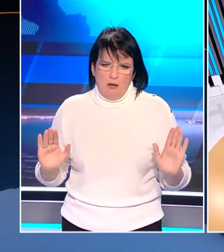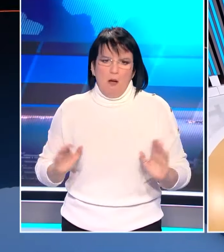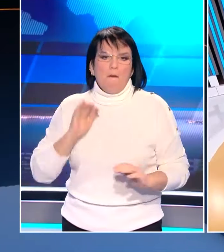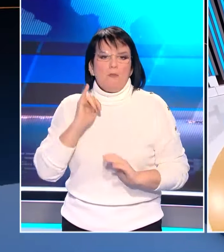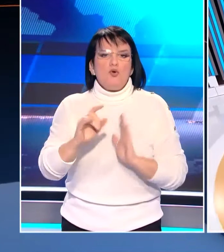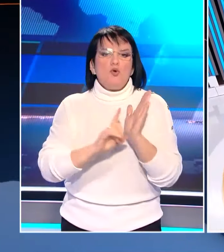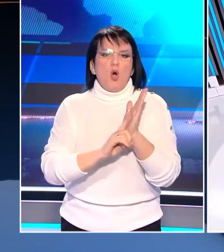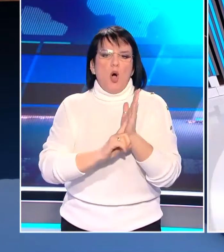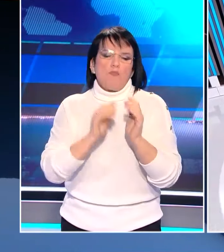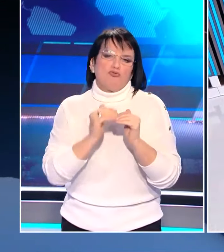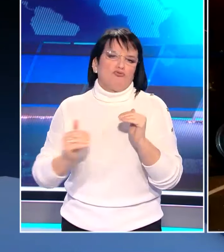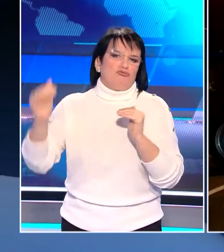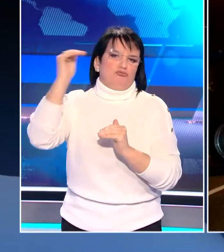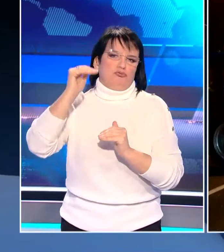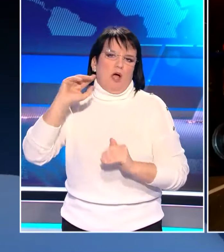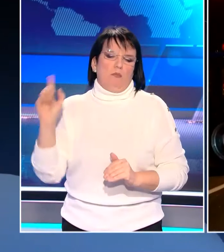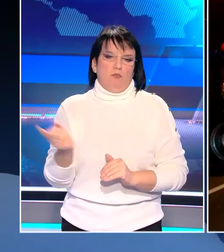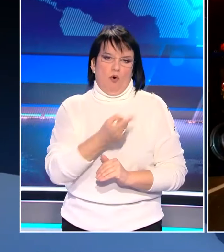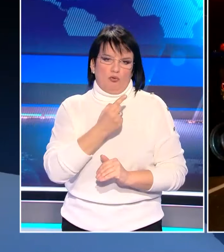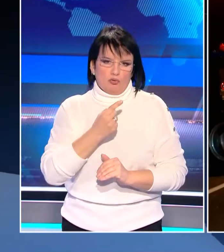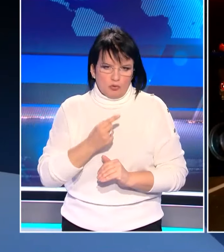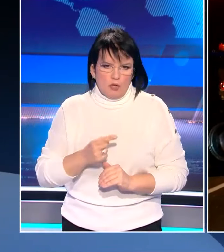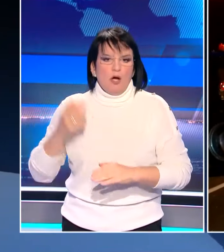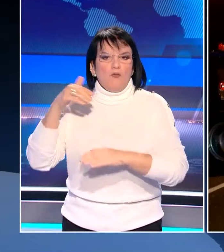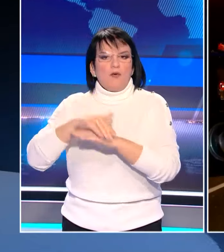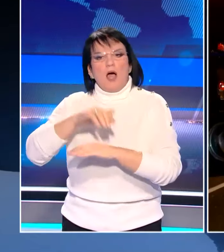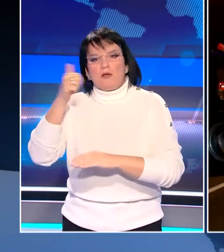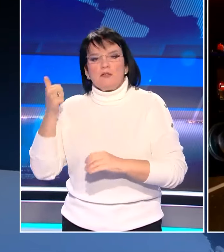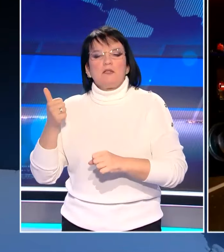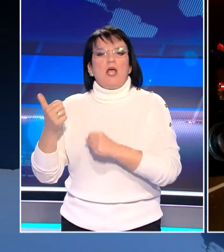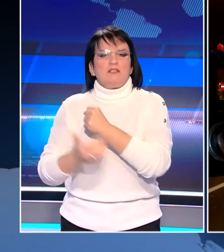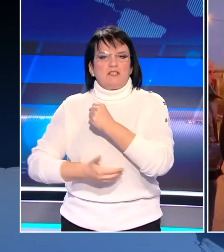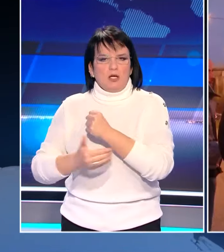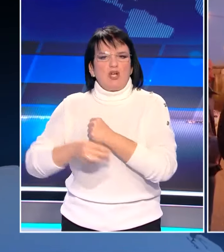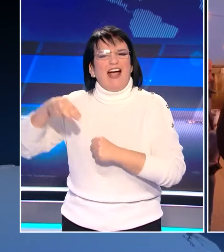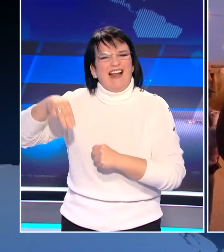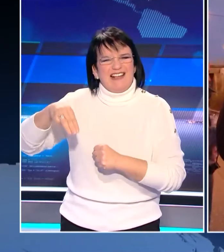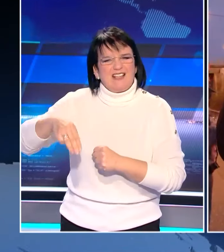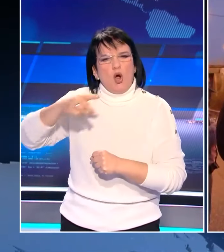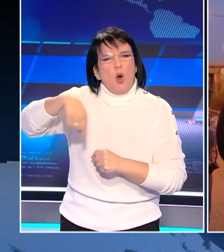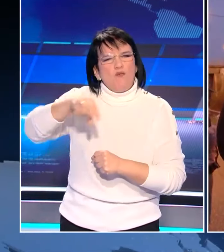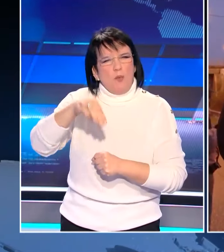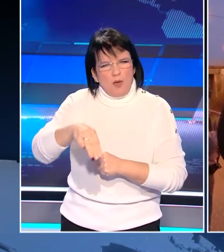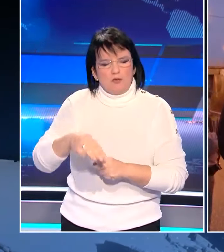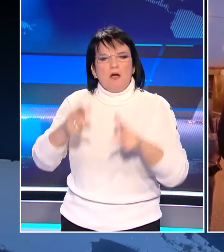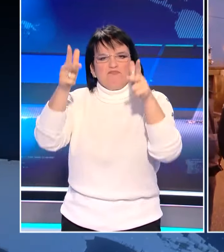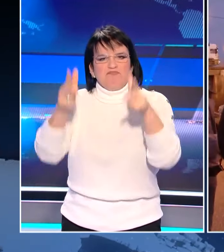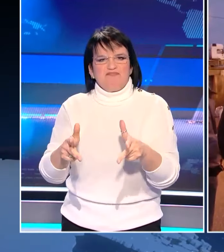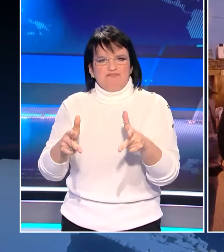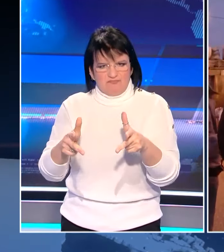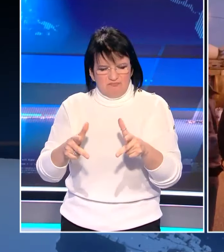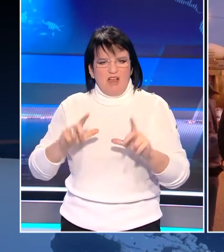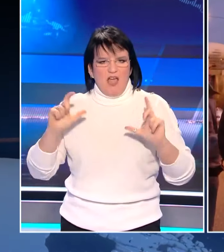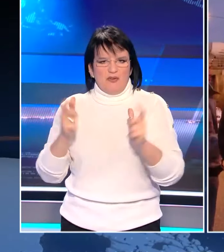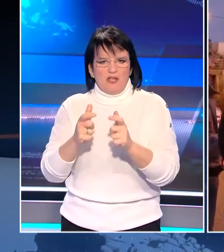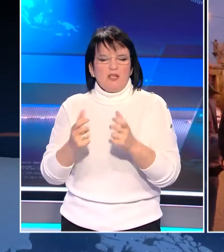ο νόμος είναι πάνω από όλους και από όλα. Κατά τη διάρκεια της νύχτας, οι αγρότες των κόμβων μουδανιών στη Χαλκιδική ακινητοποίησαν τα τρακτέρ τους πάνω στην Εθνική Οδό